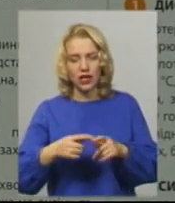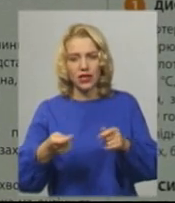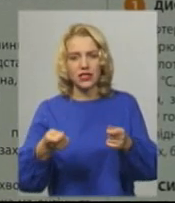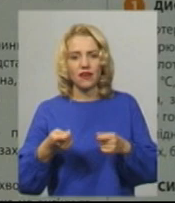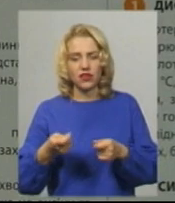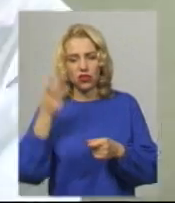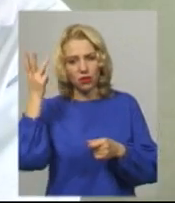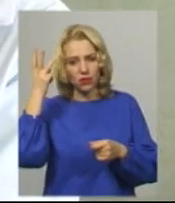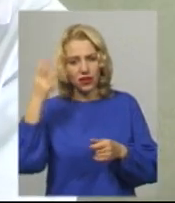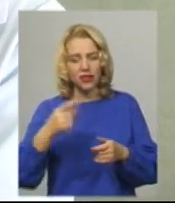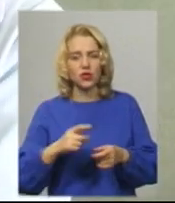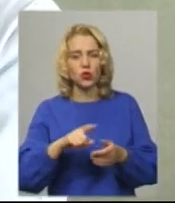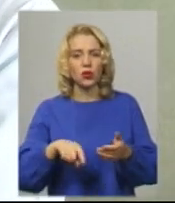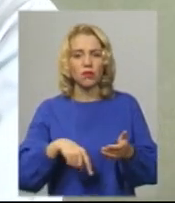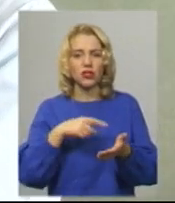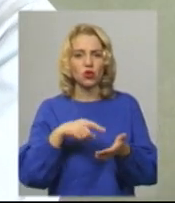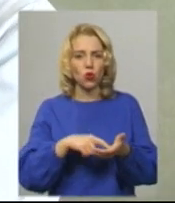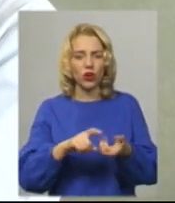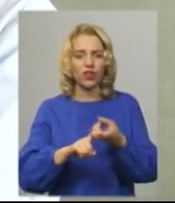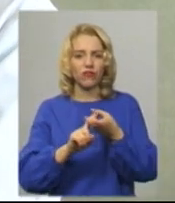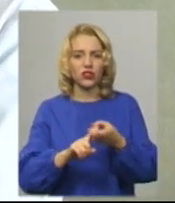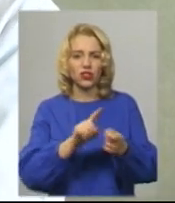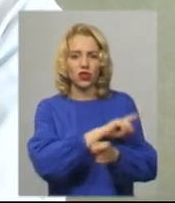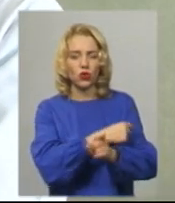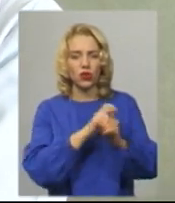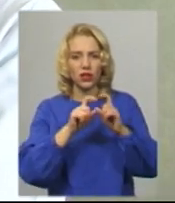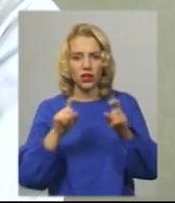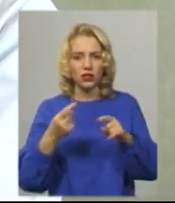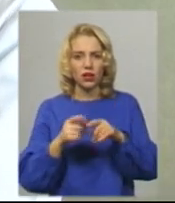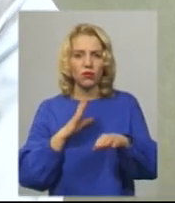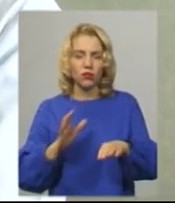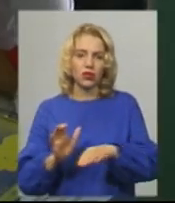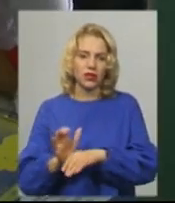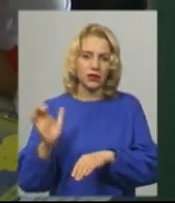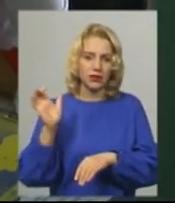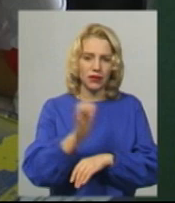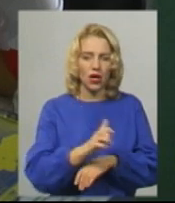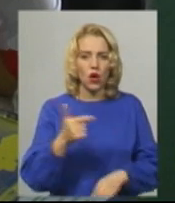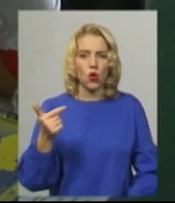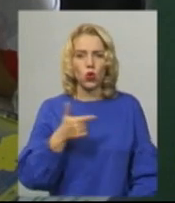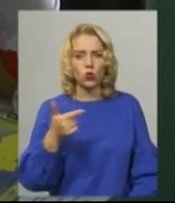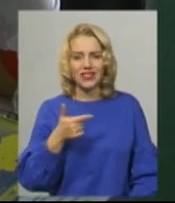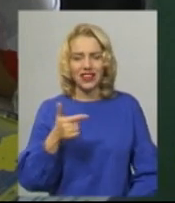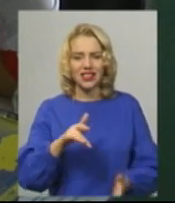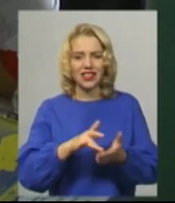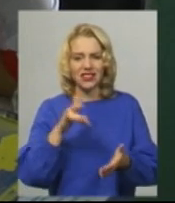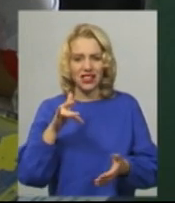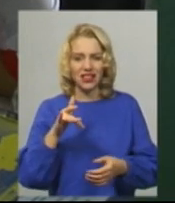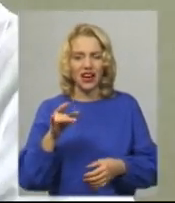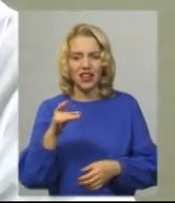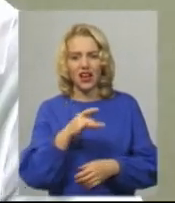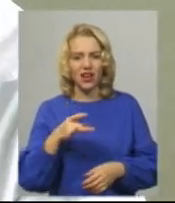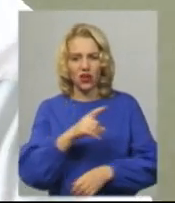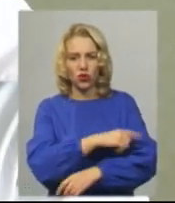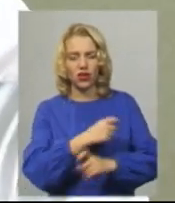міської інфекційної лікарні Валентина Кузьміна. Каже, до них чоловіка направив лікар Гусятинської центральної районної лікарні, де хворий лікувався до цього.